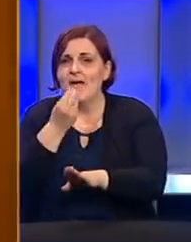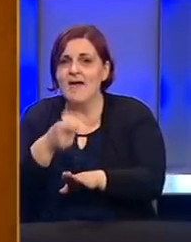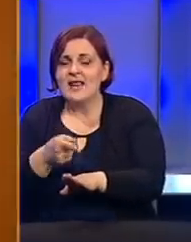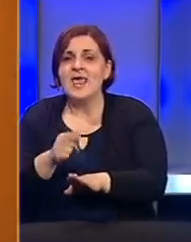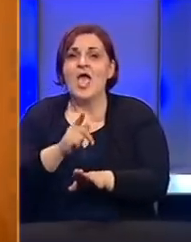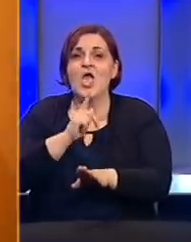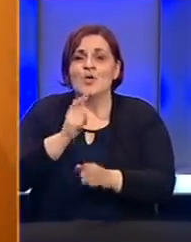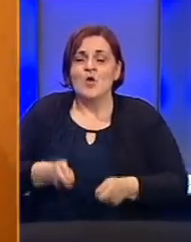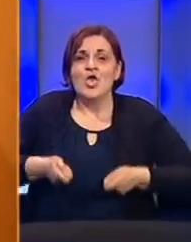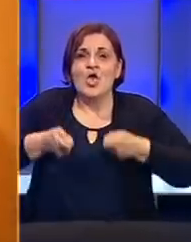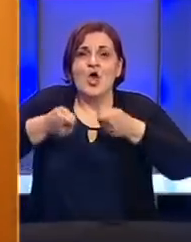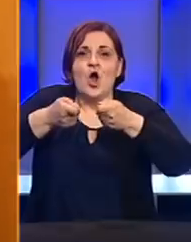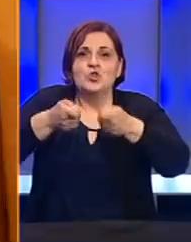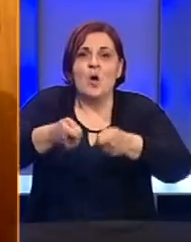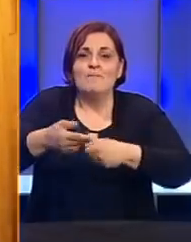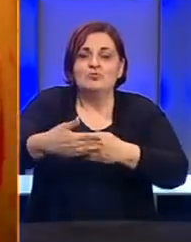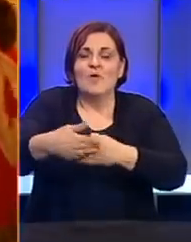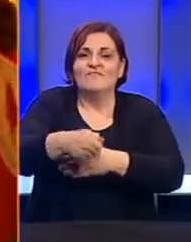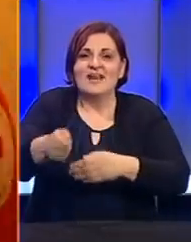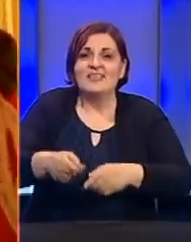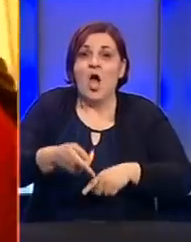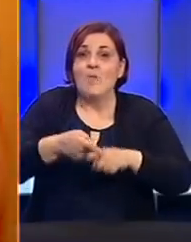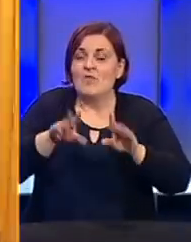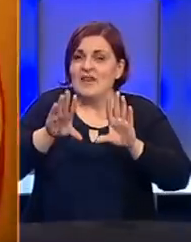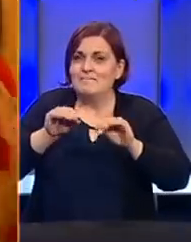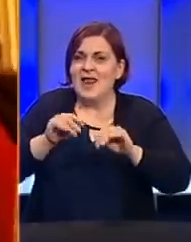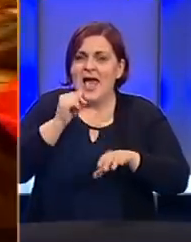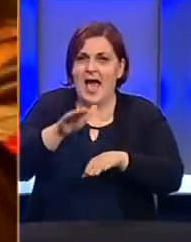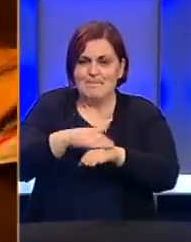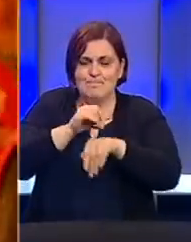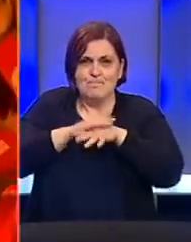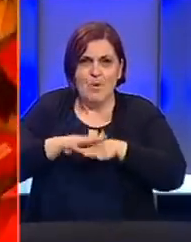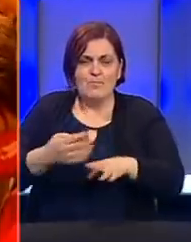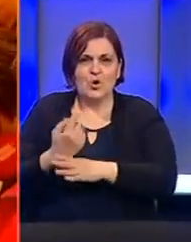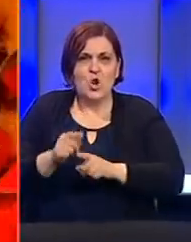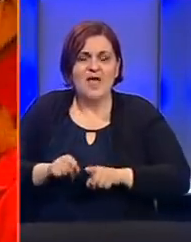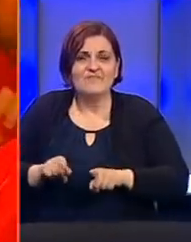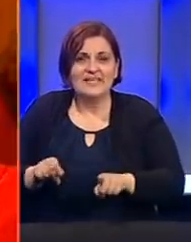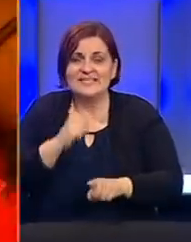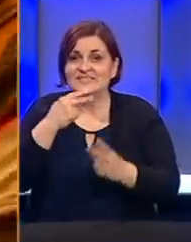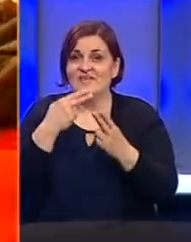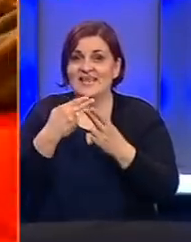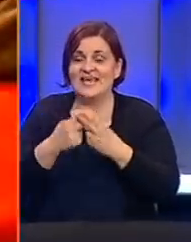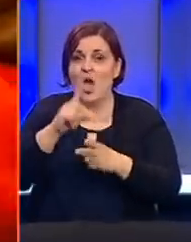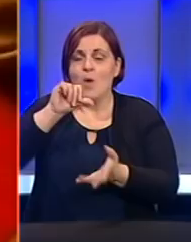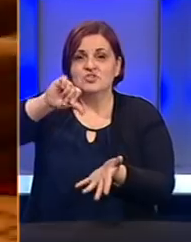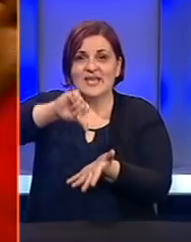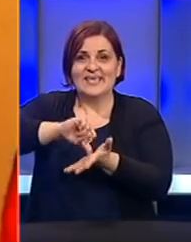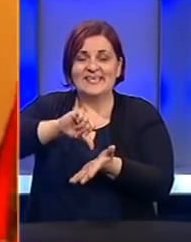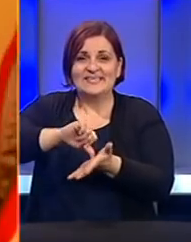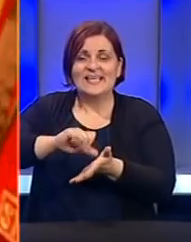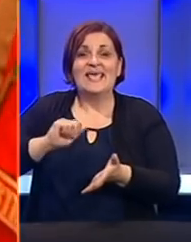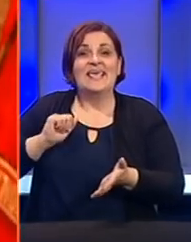koje joj dostavljaju do uglaznih vrata. Od polovine marta kada je počela pandemija koronavirusa crveni krst opštine centar